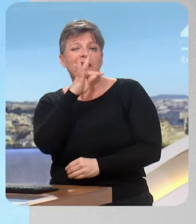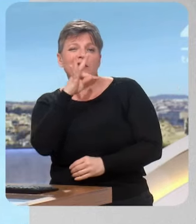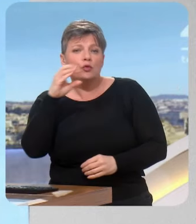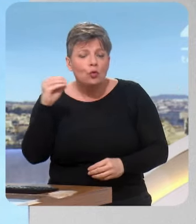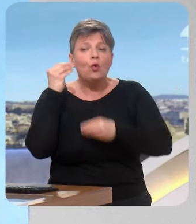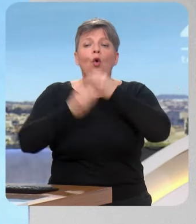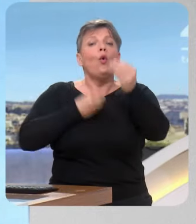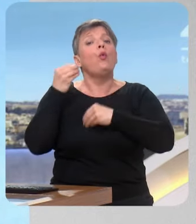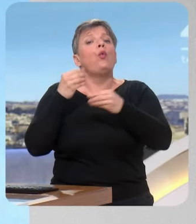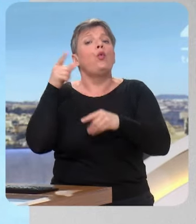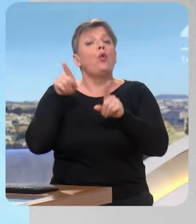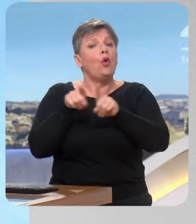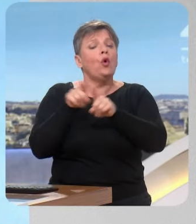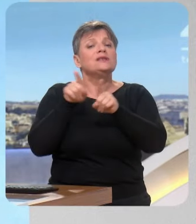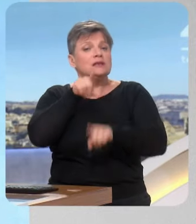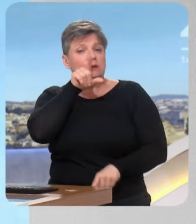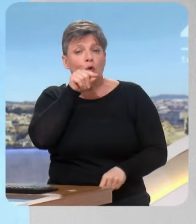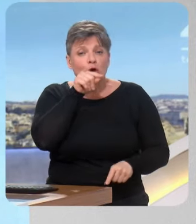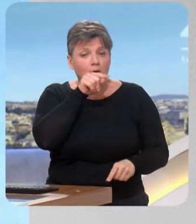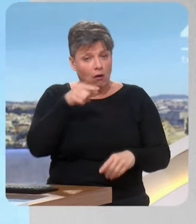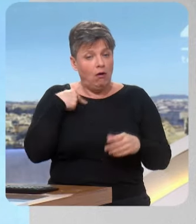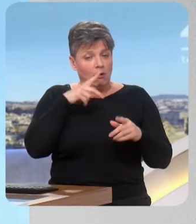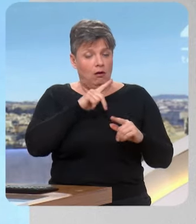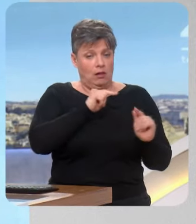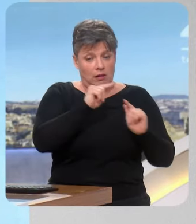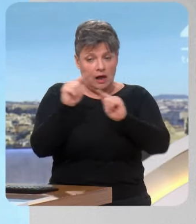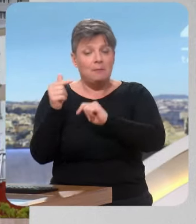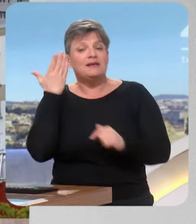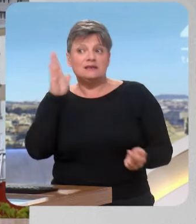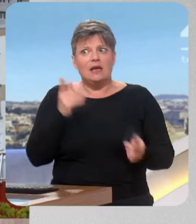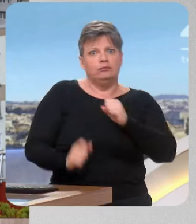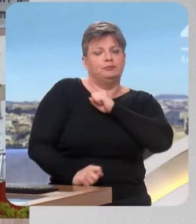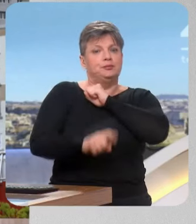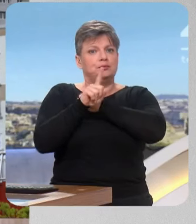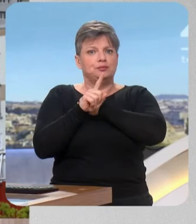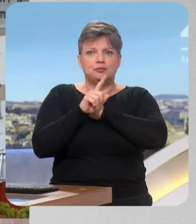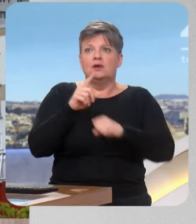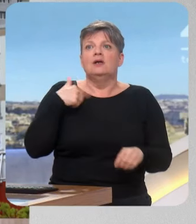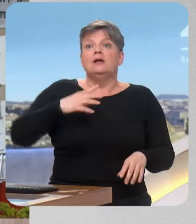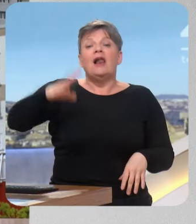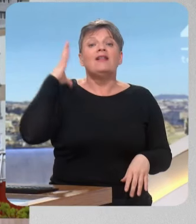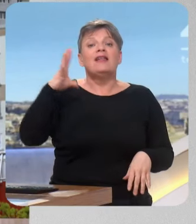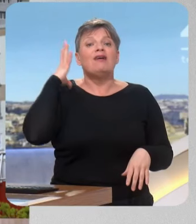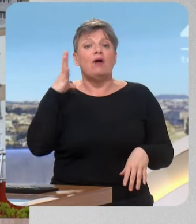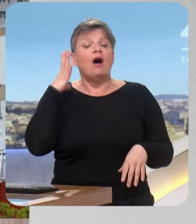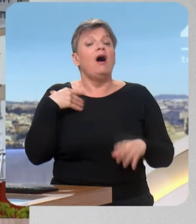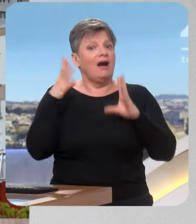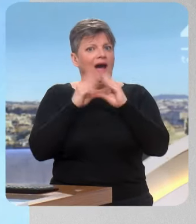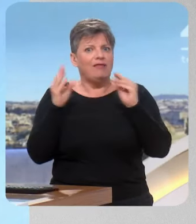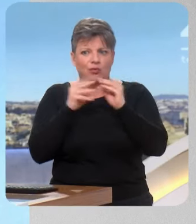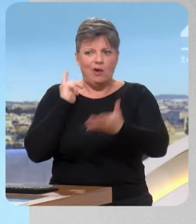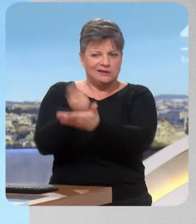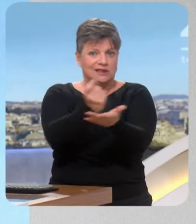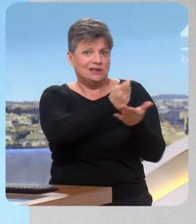côté, chez Mulier, oui. Et il faut dire, en fait, que c'est historique. Vous savez, la dernière fois qu'il y a eu une grosse opération de concentration comme ça, c'était Carrefour Promodeste. C'était il y a 25 ans.